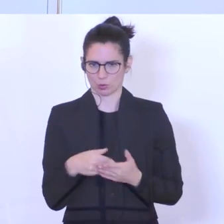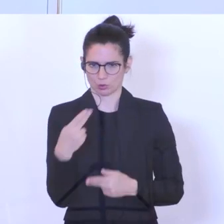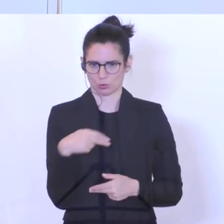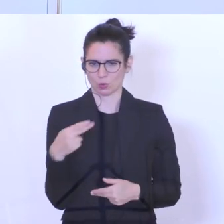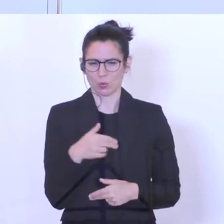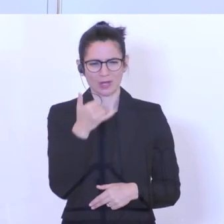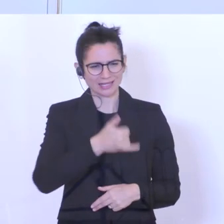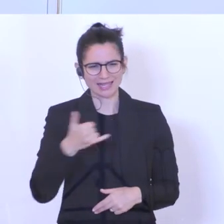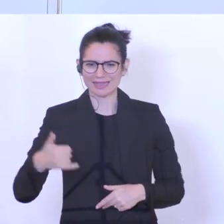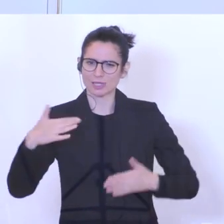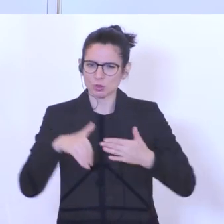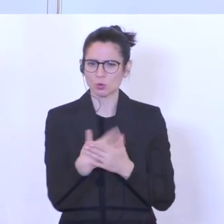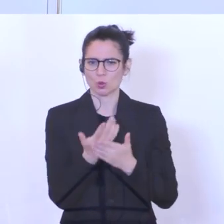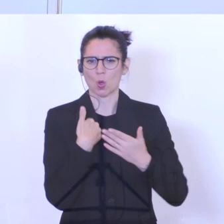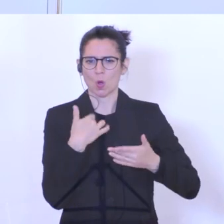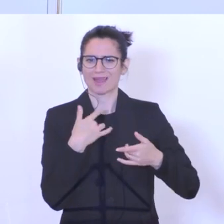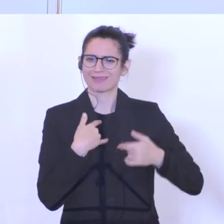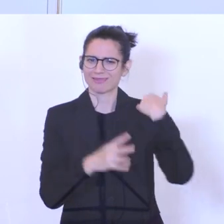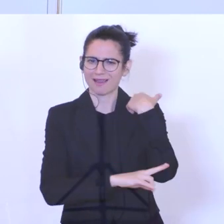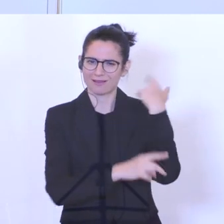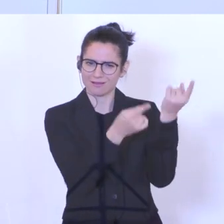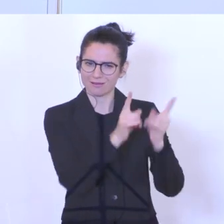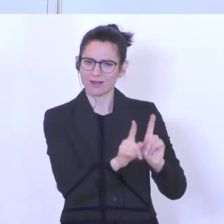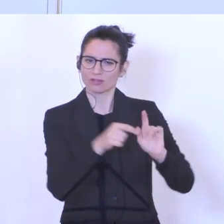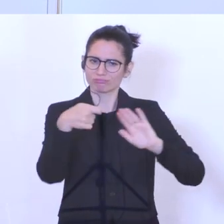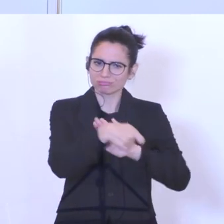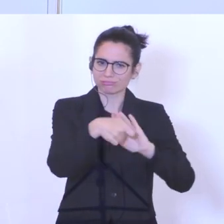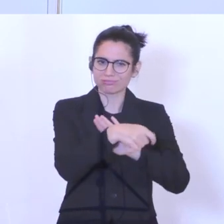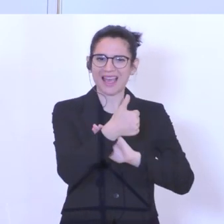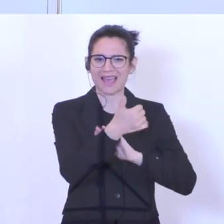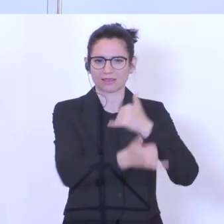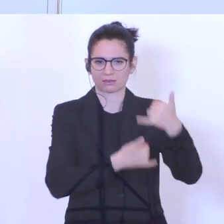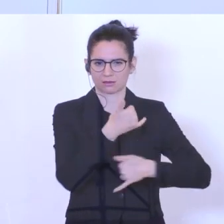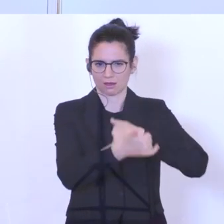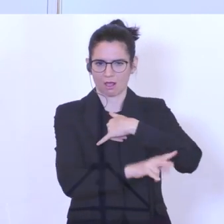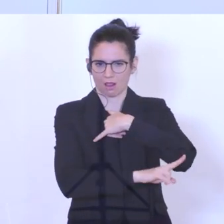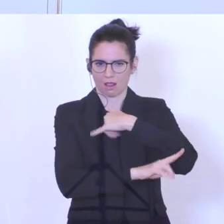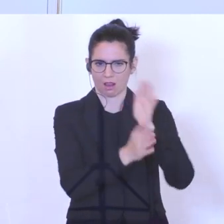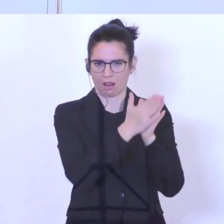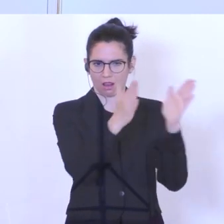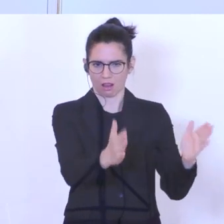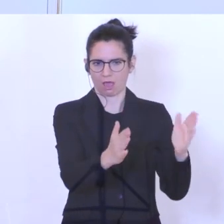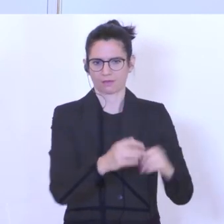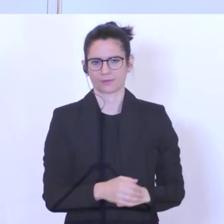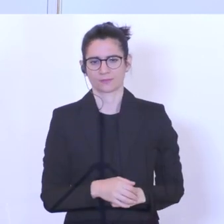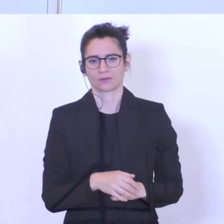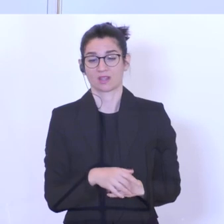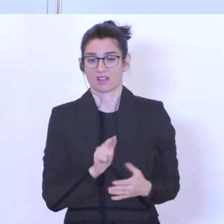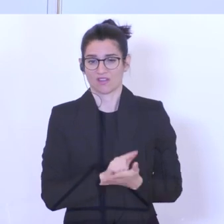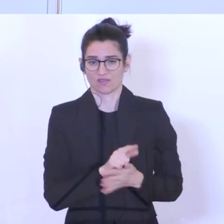Euro jedes neue betriebliche Lehrverhältnis für das erste Lehrjahr, das zwischen dem 16